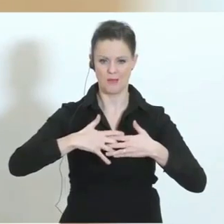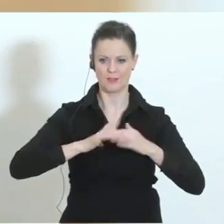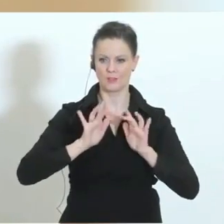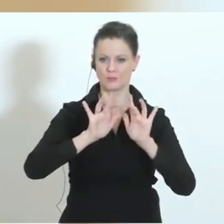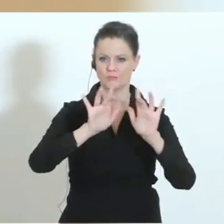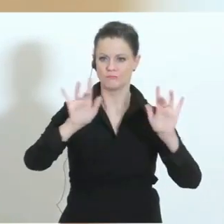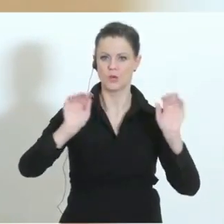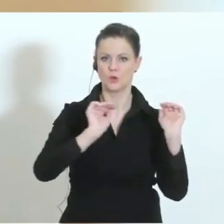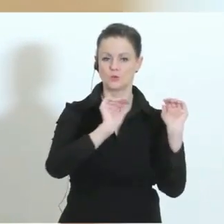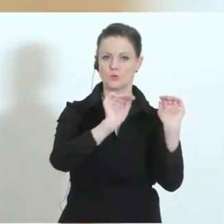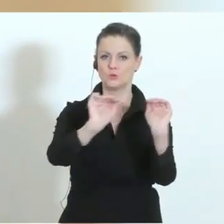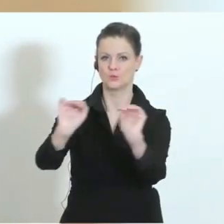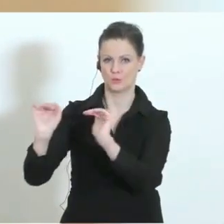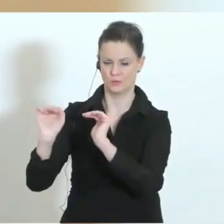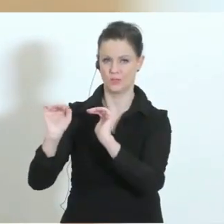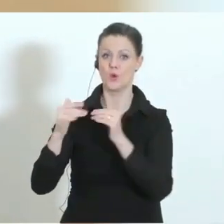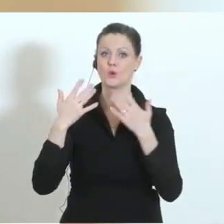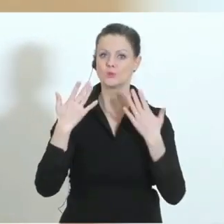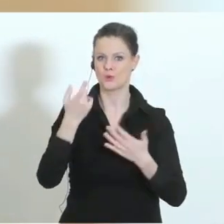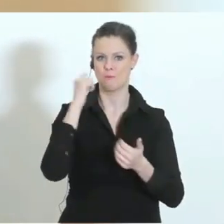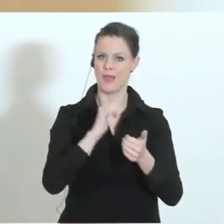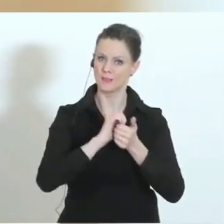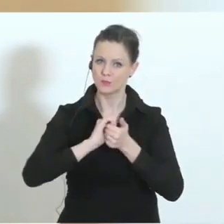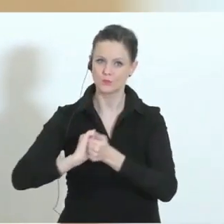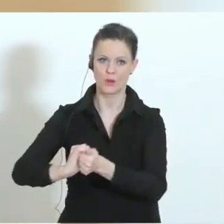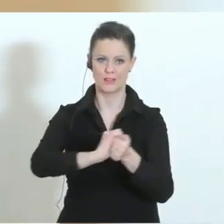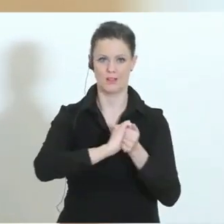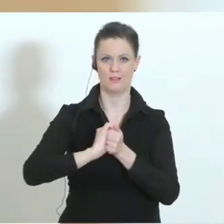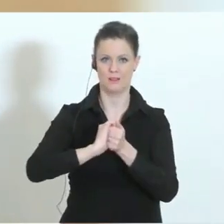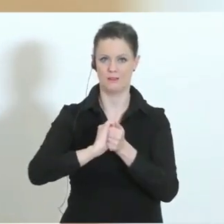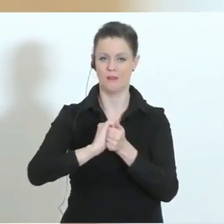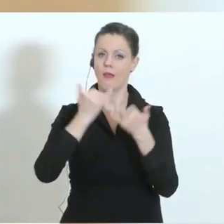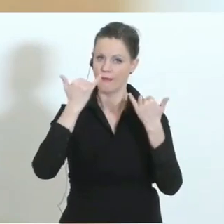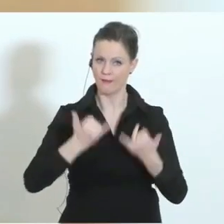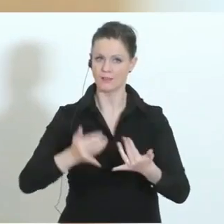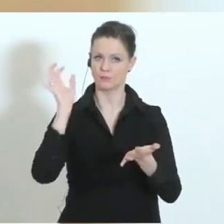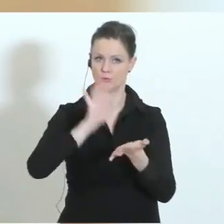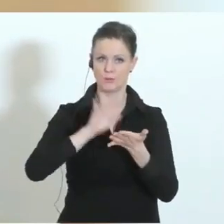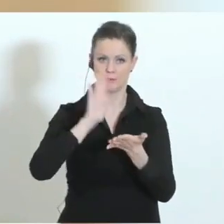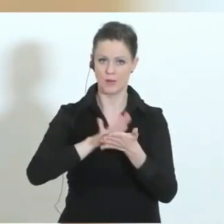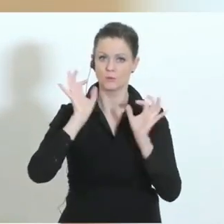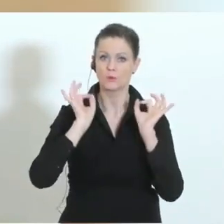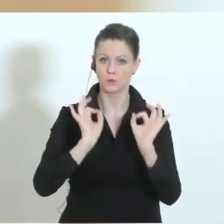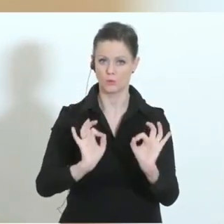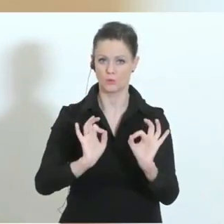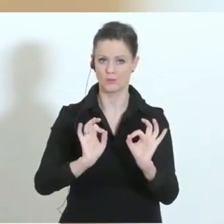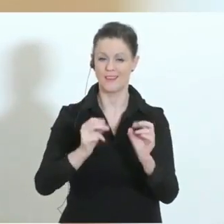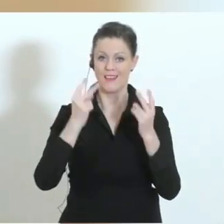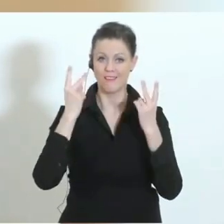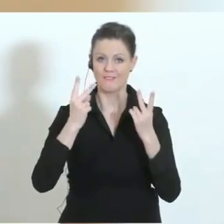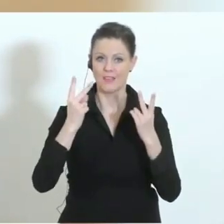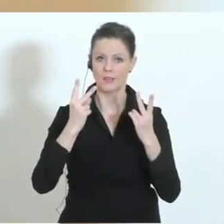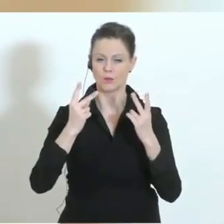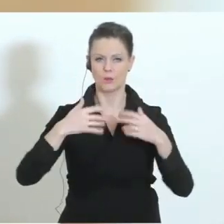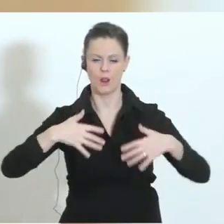anderen. Das ist Zusammenhalt, wie wir ihn brauchen, Zusammenhalt, der derzeit funktioniert. Jetzt ist es wichtig, dass wir nicht nachlassen,